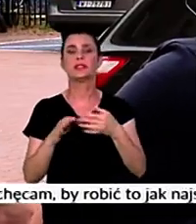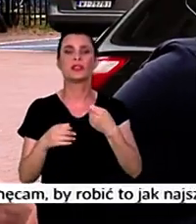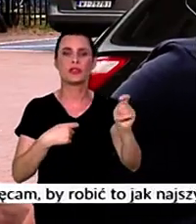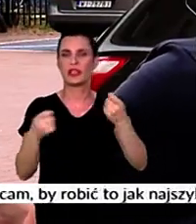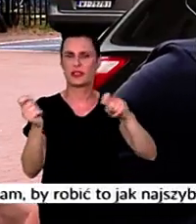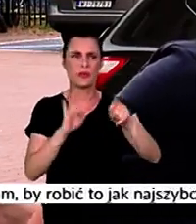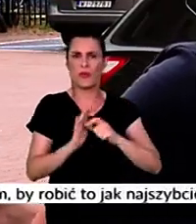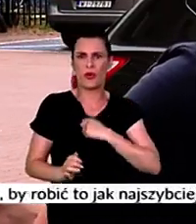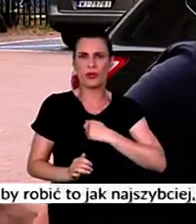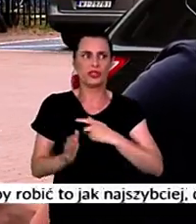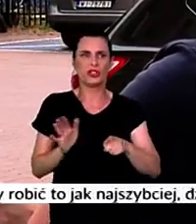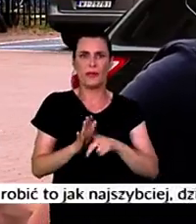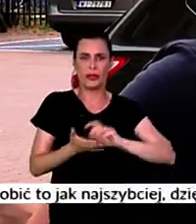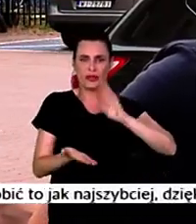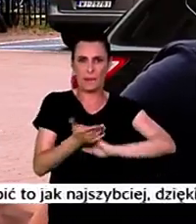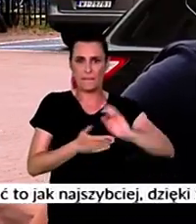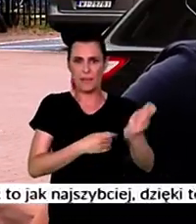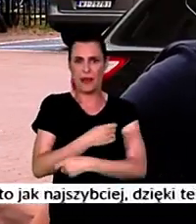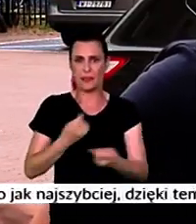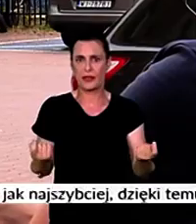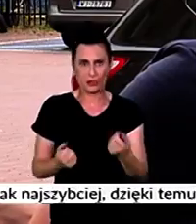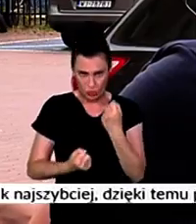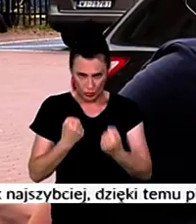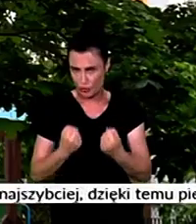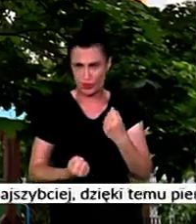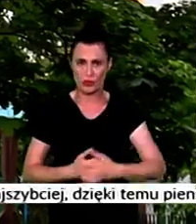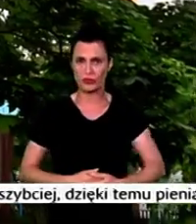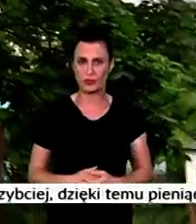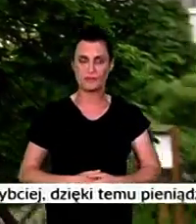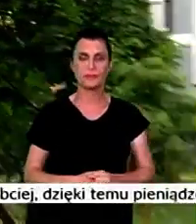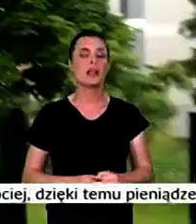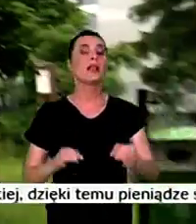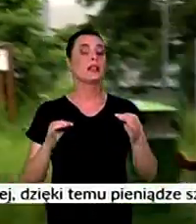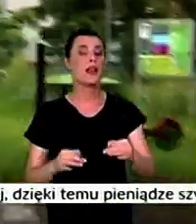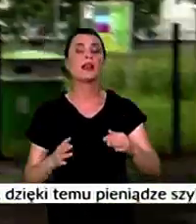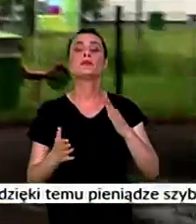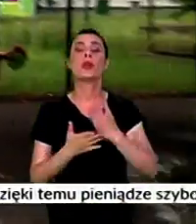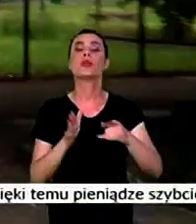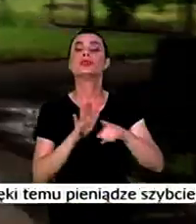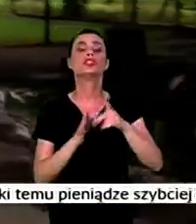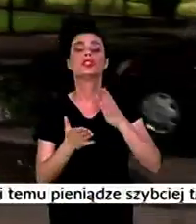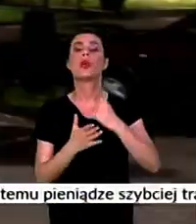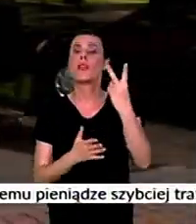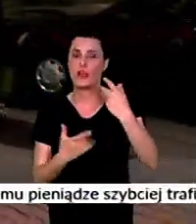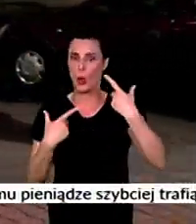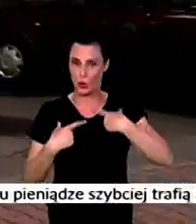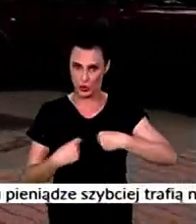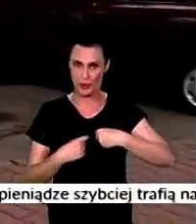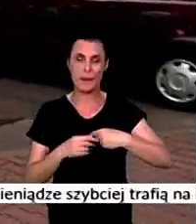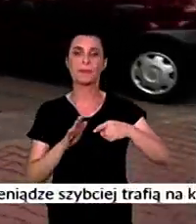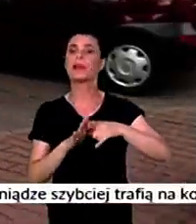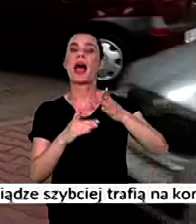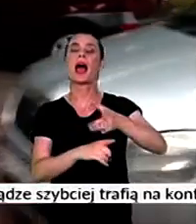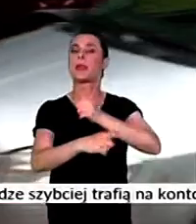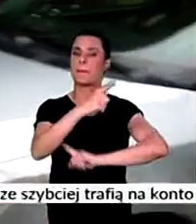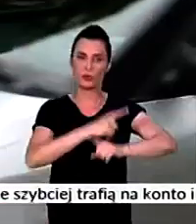bo się boją, że mandaty dostaną. No i co? jest to utrudnienie po prostu. Teraz legalnie mogą tu zaparkować zaledwie dwie osoby na miejscach